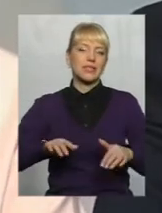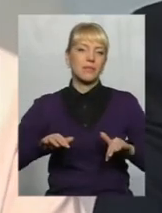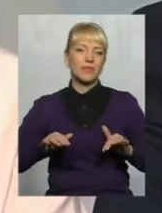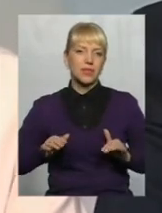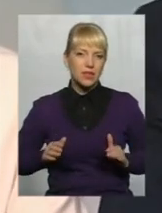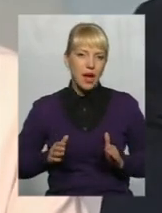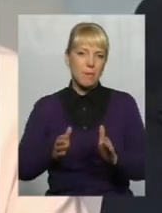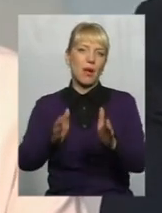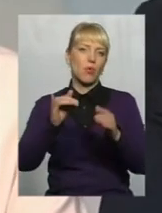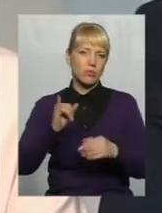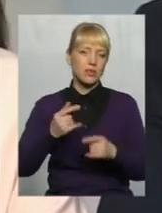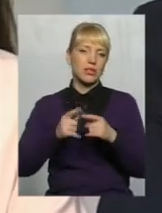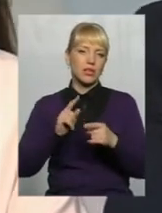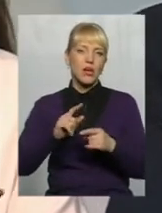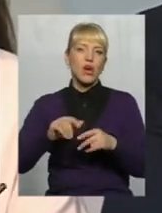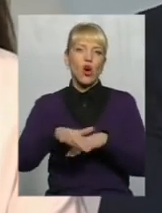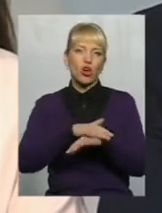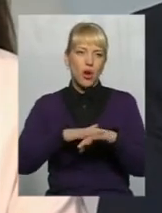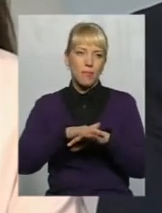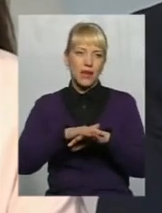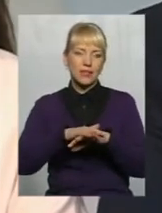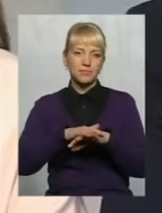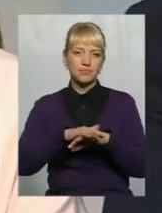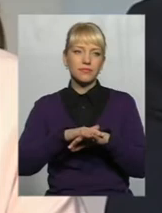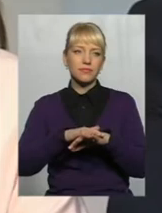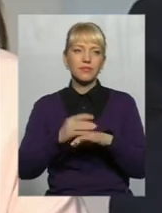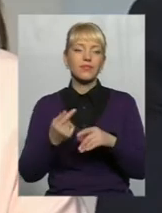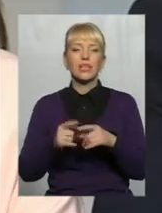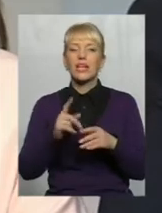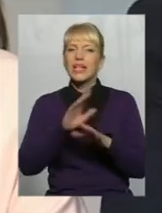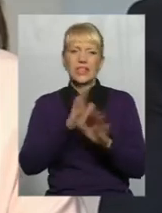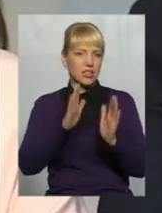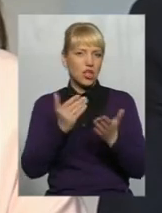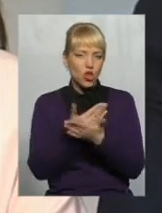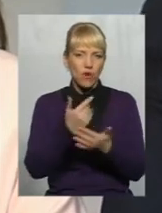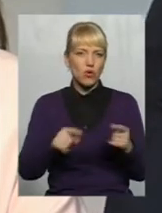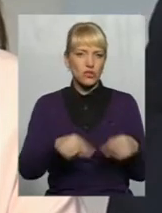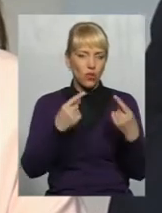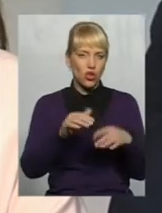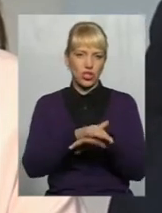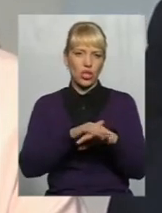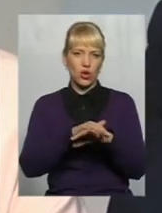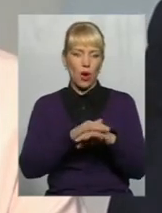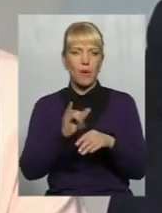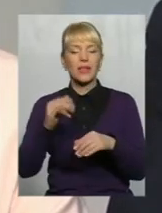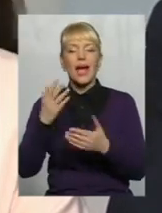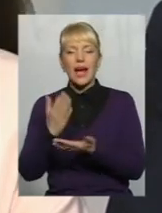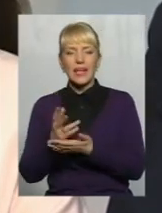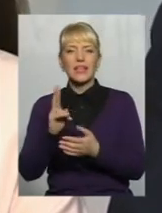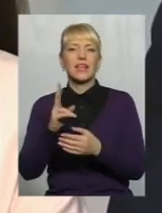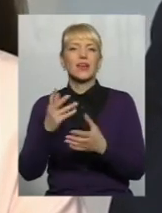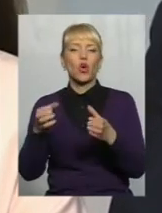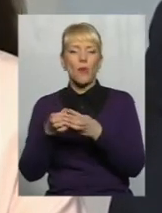громади розвивають І це не тільки новостворені громади, насправді і громади, які вже існують з 2015